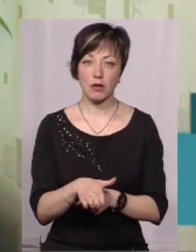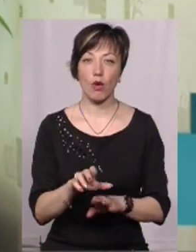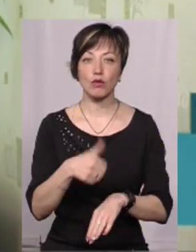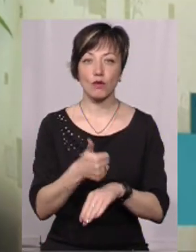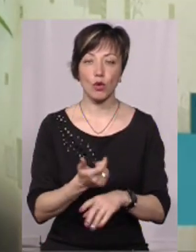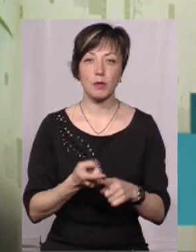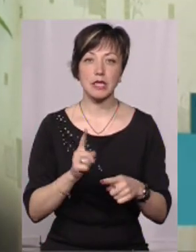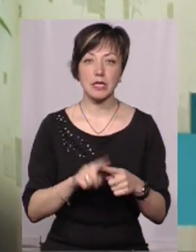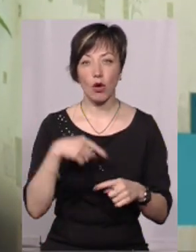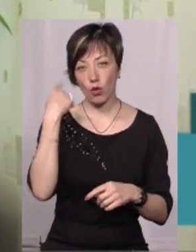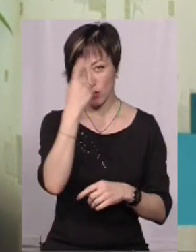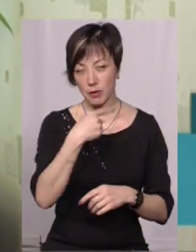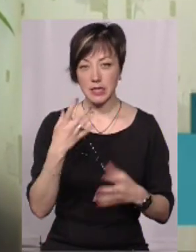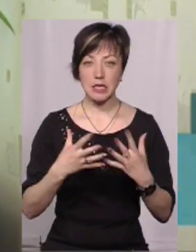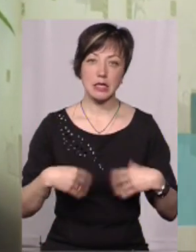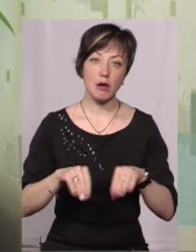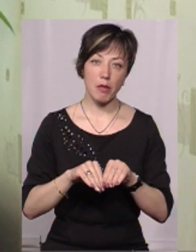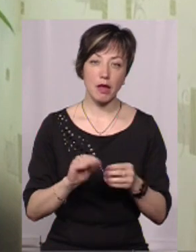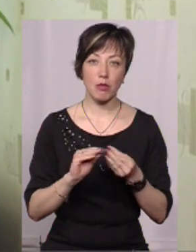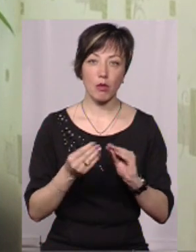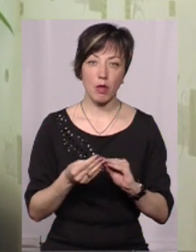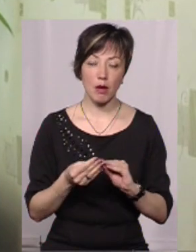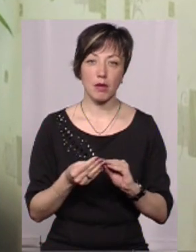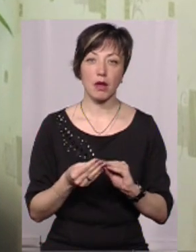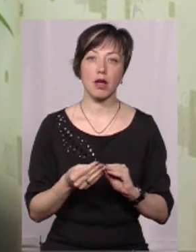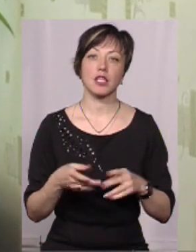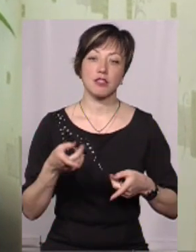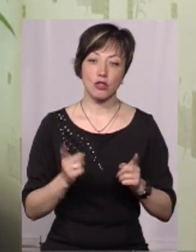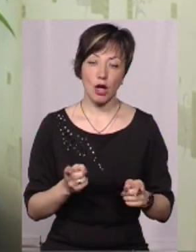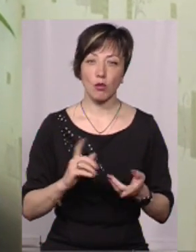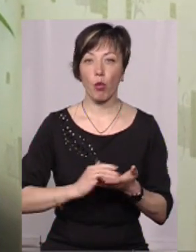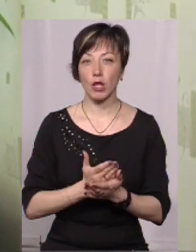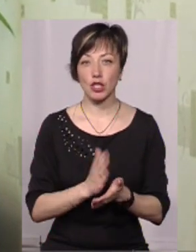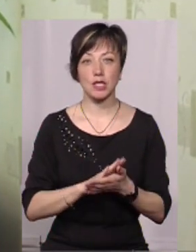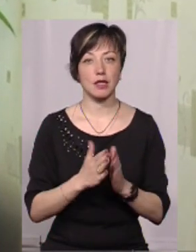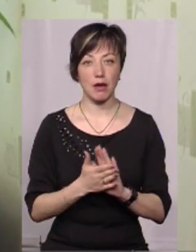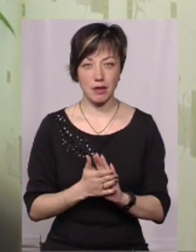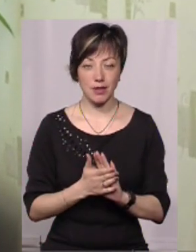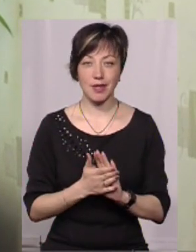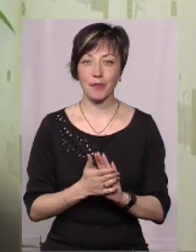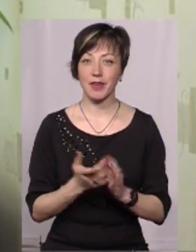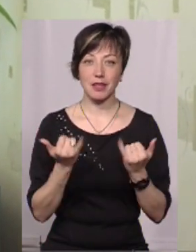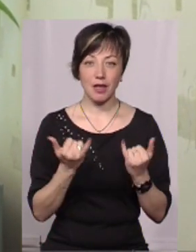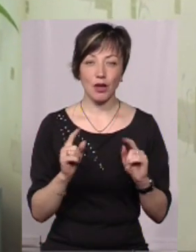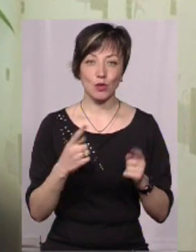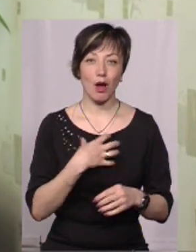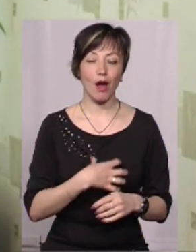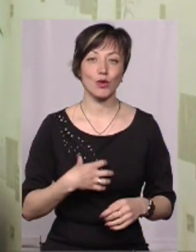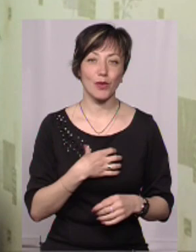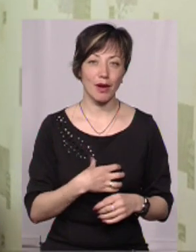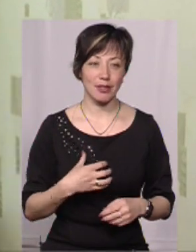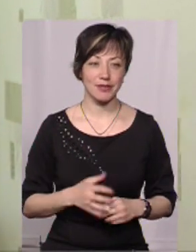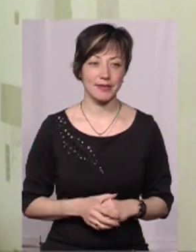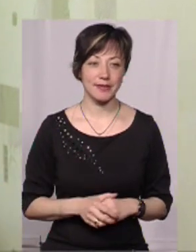Основно це особисті сімейні проблеми, звичайна політична ситуація, це зараз дуже актуально,